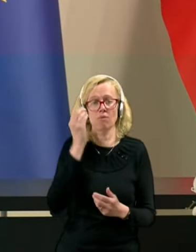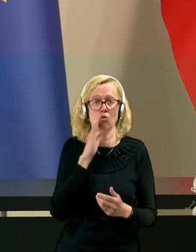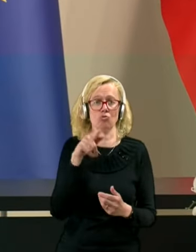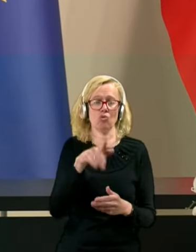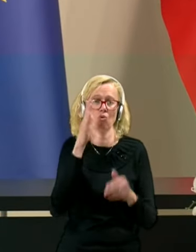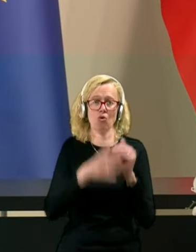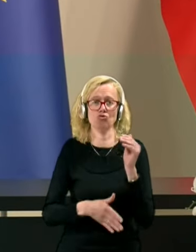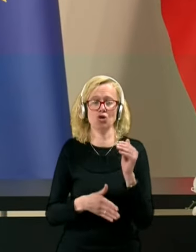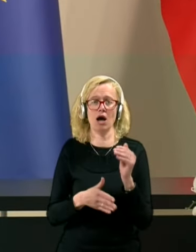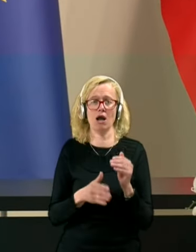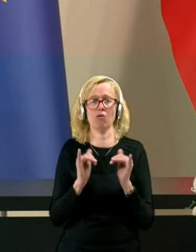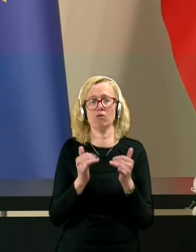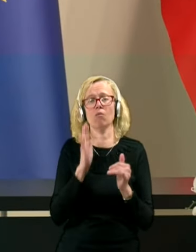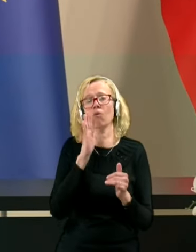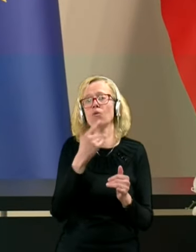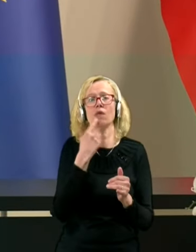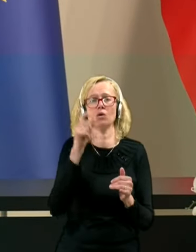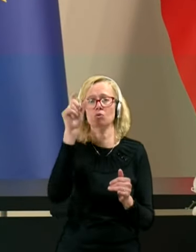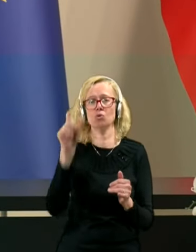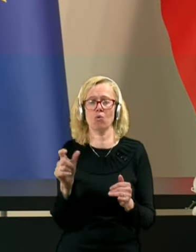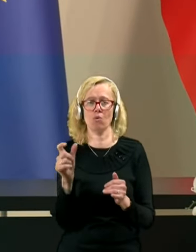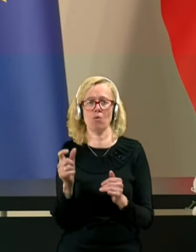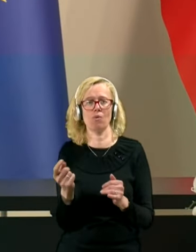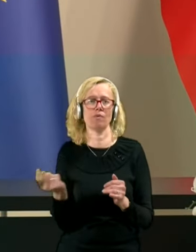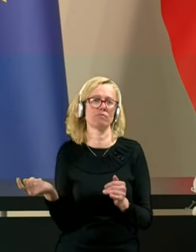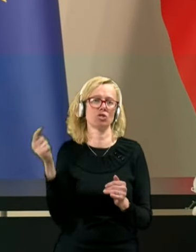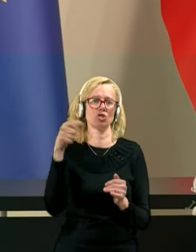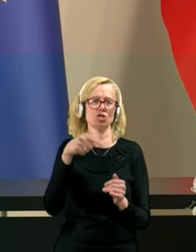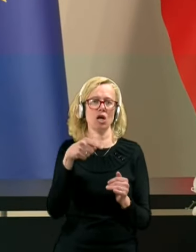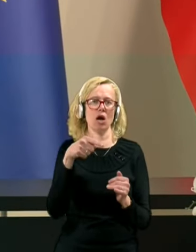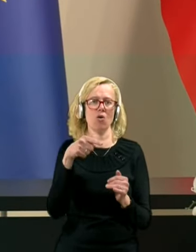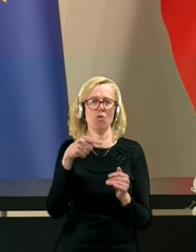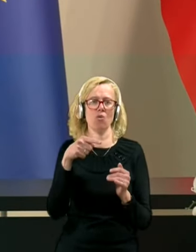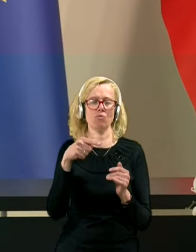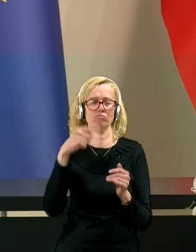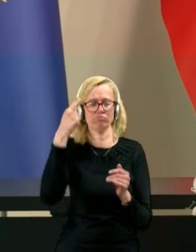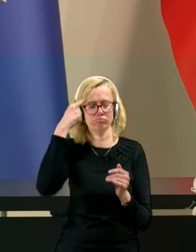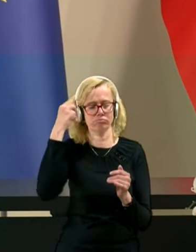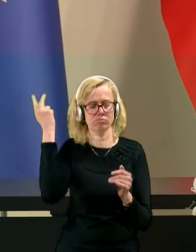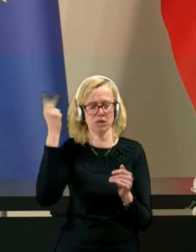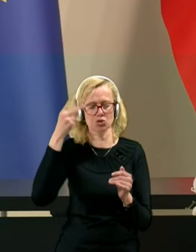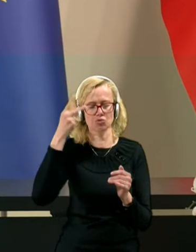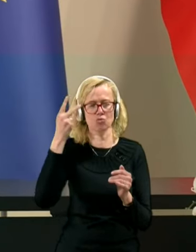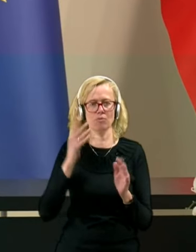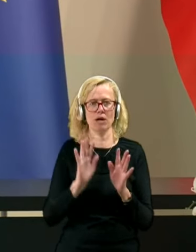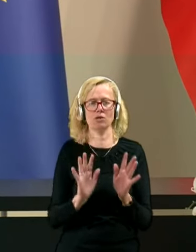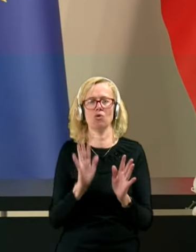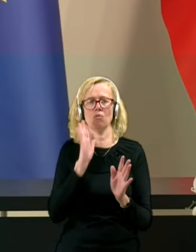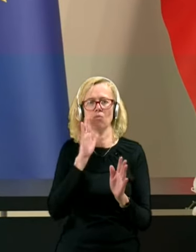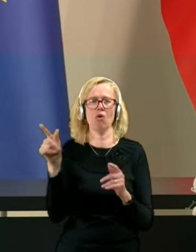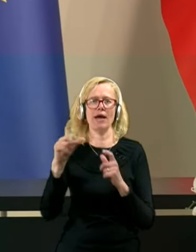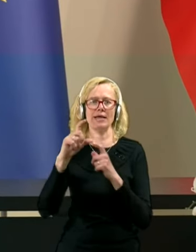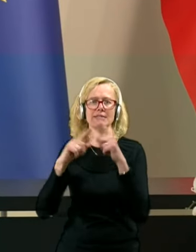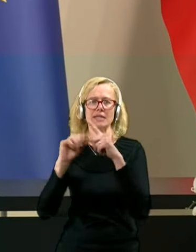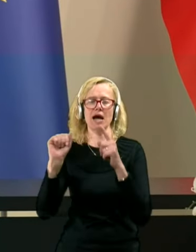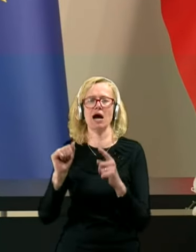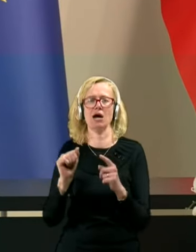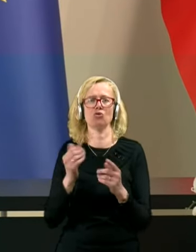končalo, da bo nekdo prišel pač k razumu in da bo jaz tega dobila vodstvo, ki